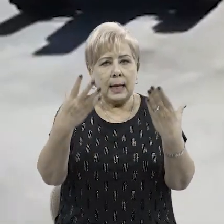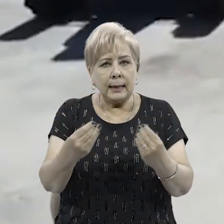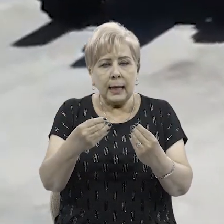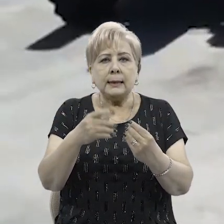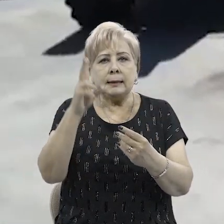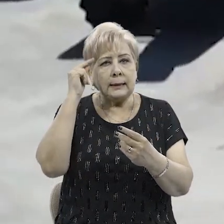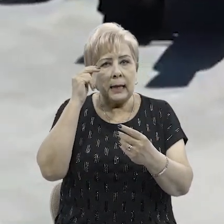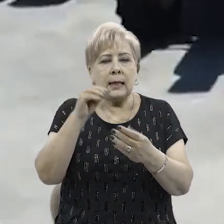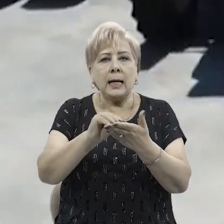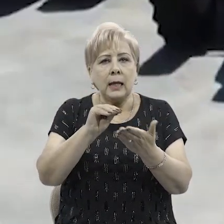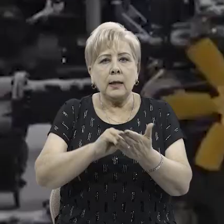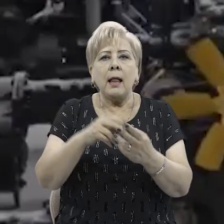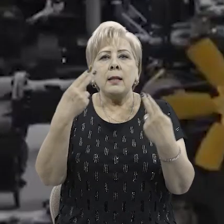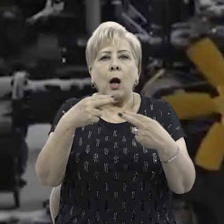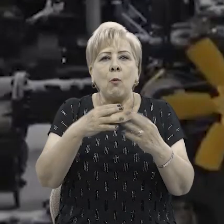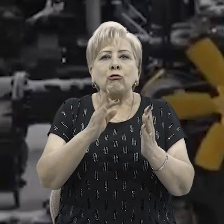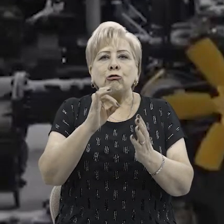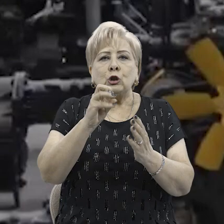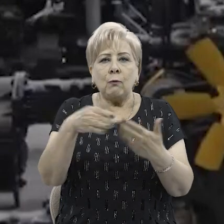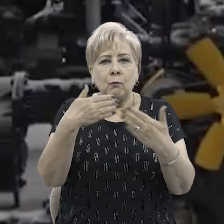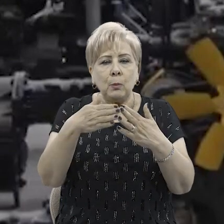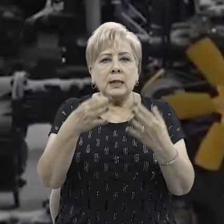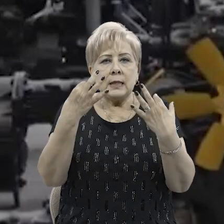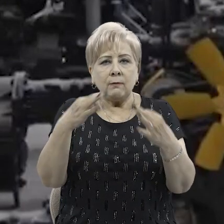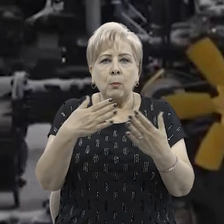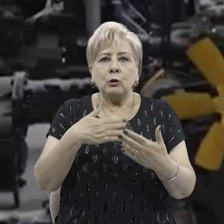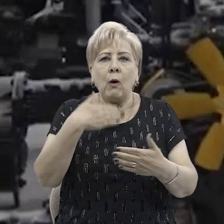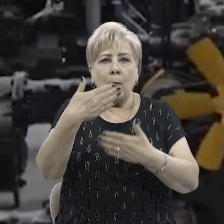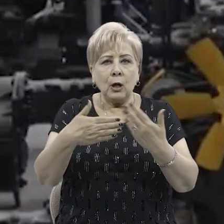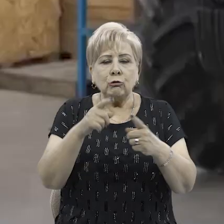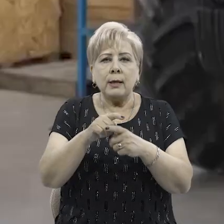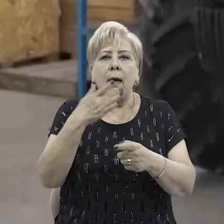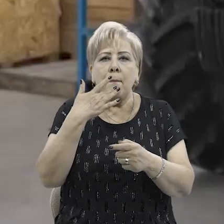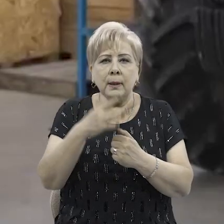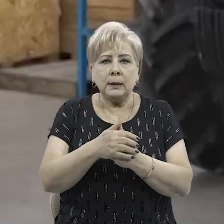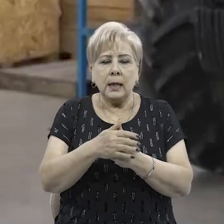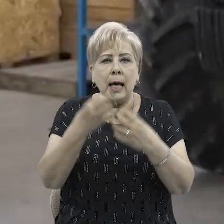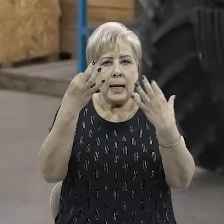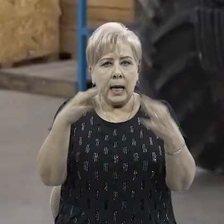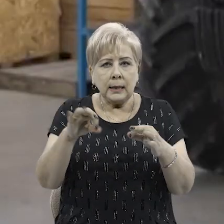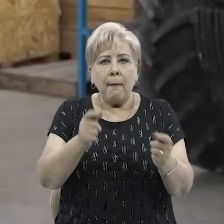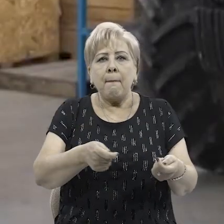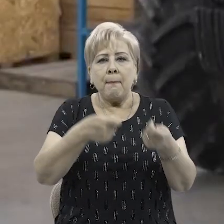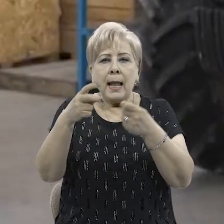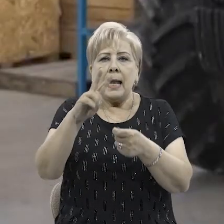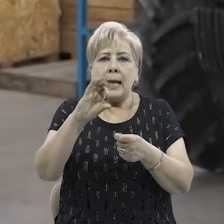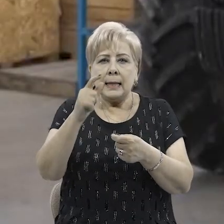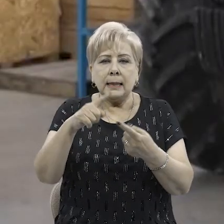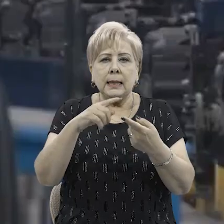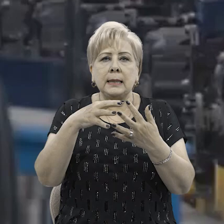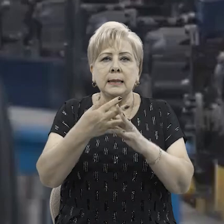с даты размещения их в таможенном режиме выпуска для свободного обращения – импорт. Разрешается передача в лизинг